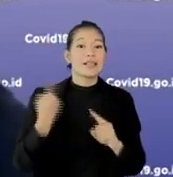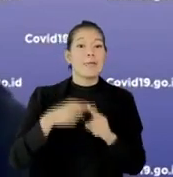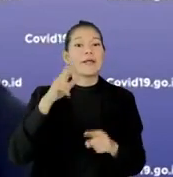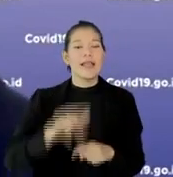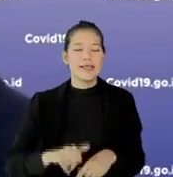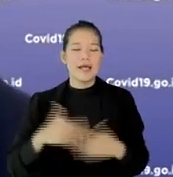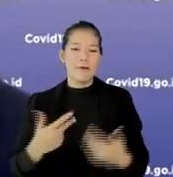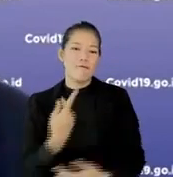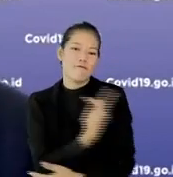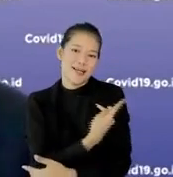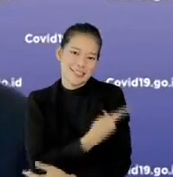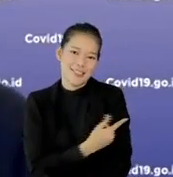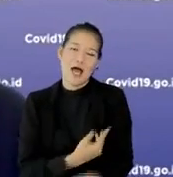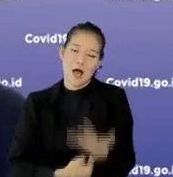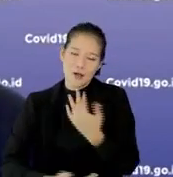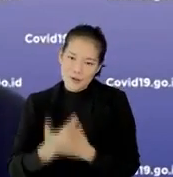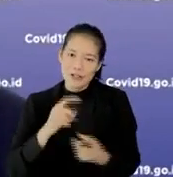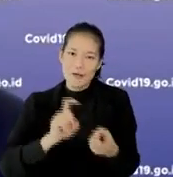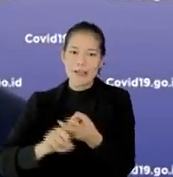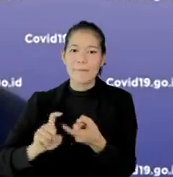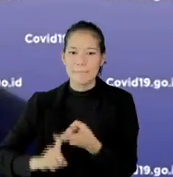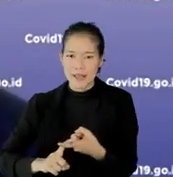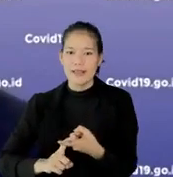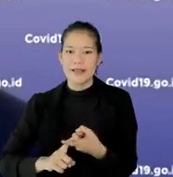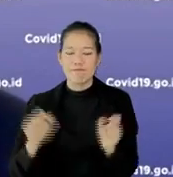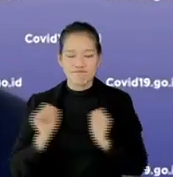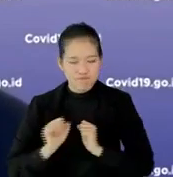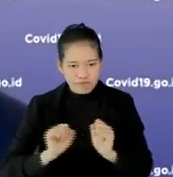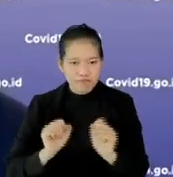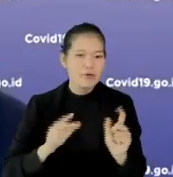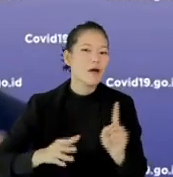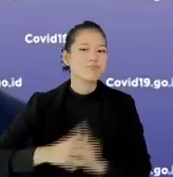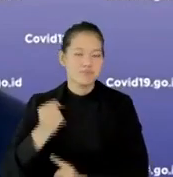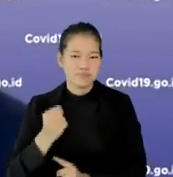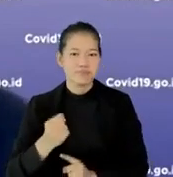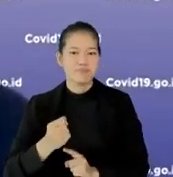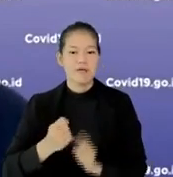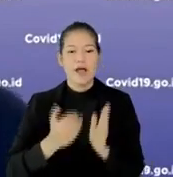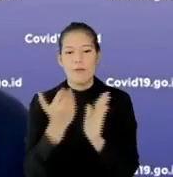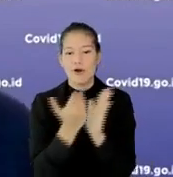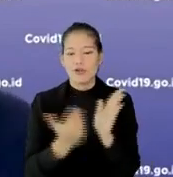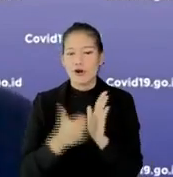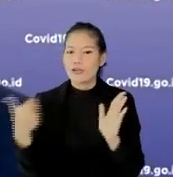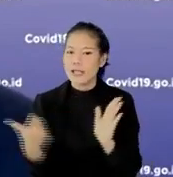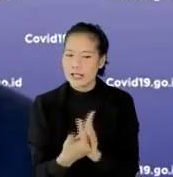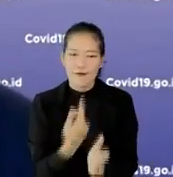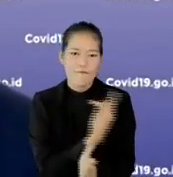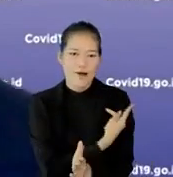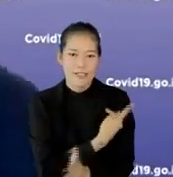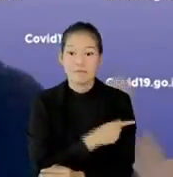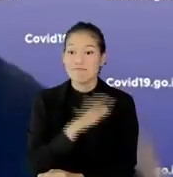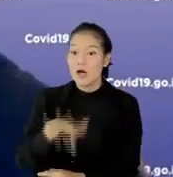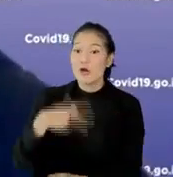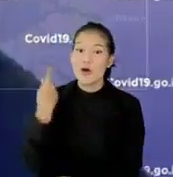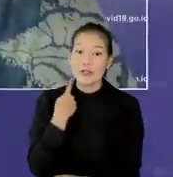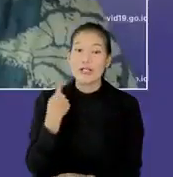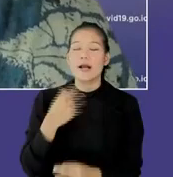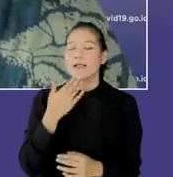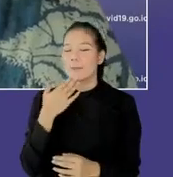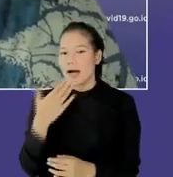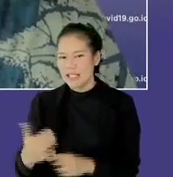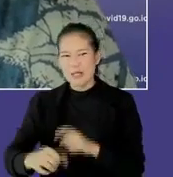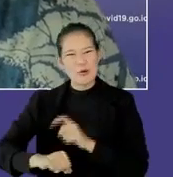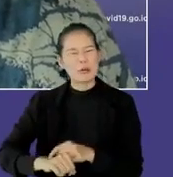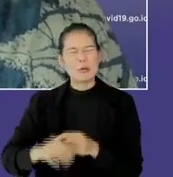adalah, vaksinasi. Ayo teman-teman semua, sobat status semua, ayo kita kejar, dengan protokol kesehatan dan vaksinasi. Doktor Dewi, terima kasih banyak, waktu kita sudah